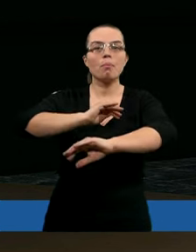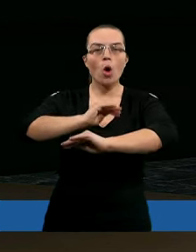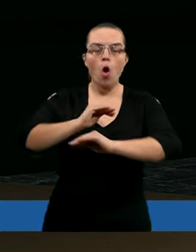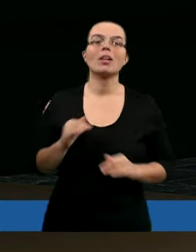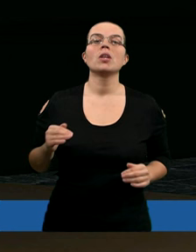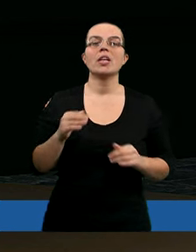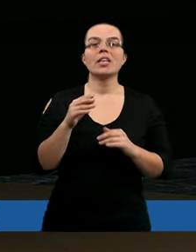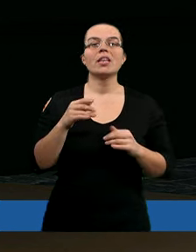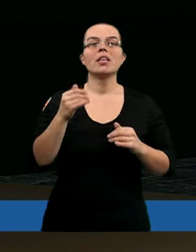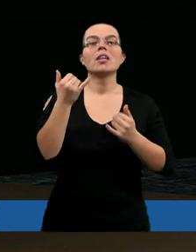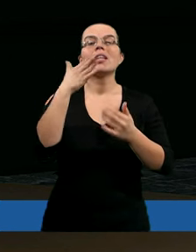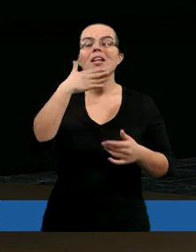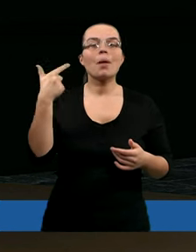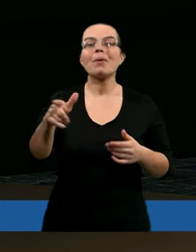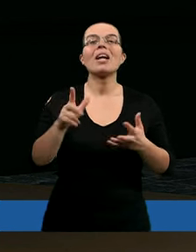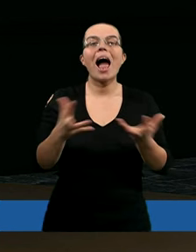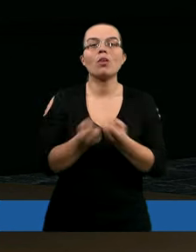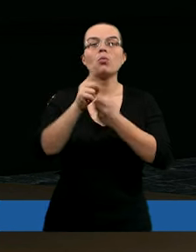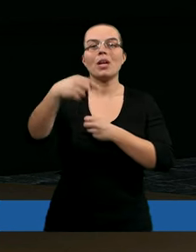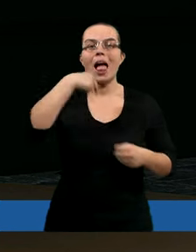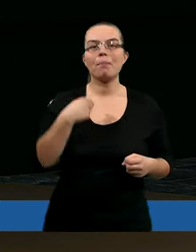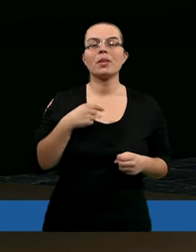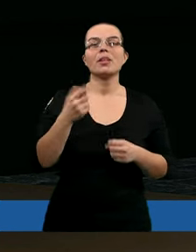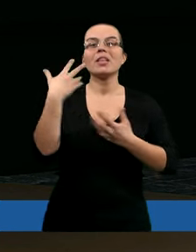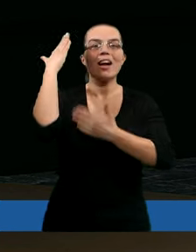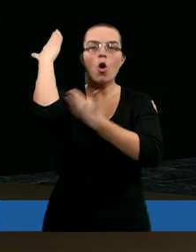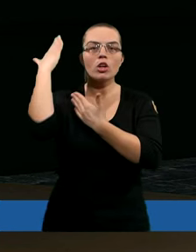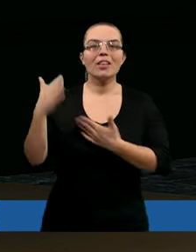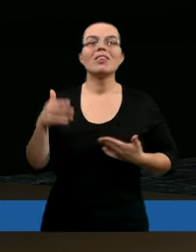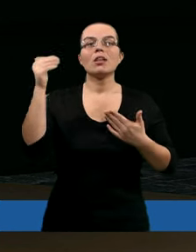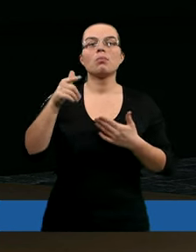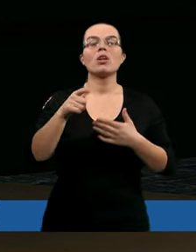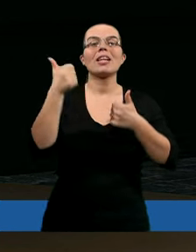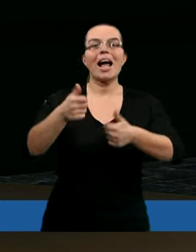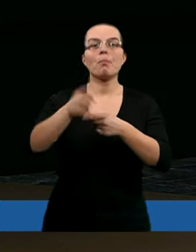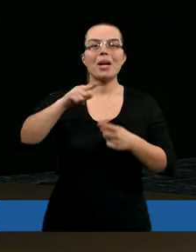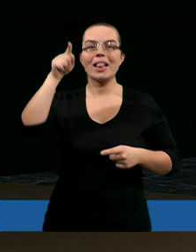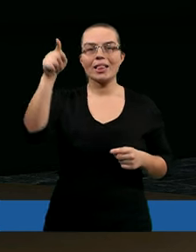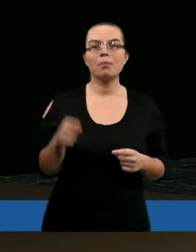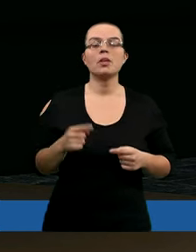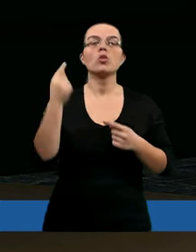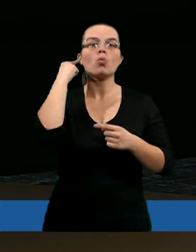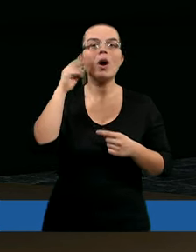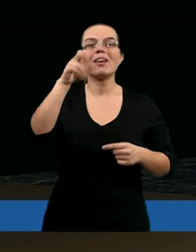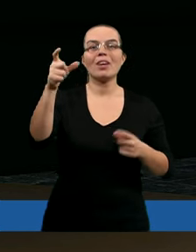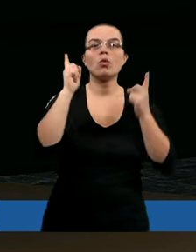Już to może być ratunkiem dla mnie, bo żaden niegodziwy nie może stanąć przed nim. Słuchajcie więc uważniej mojej